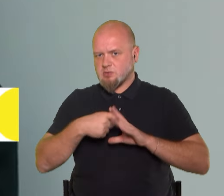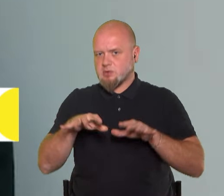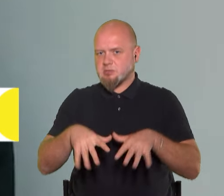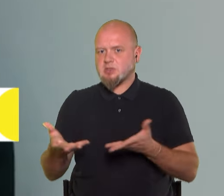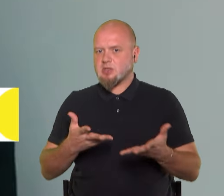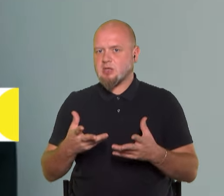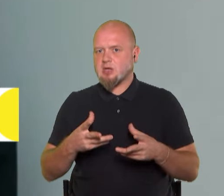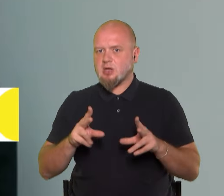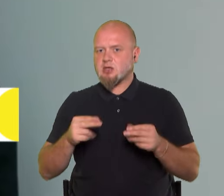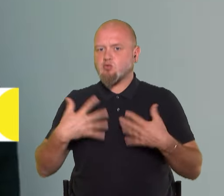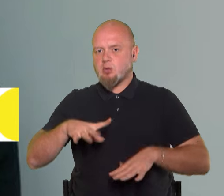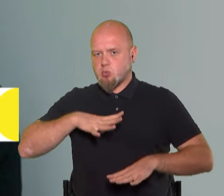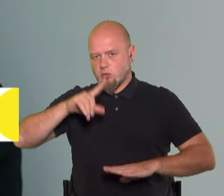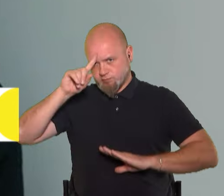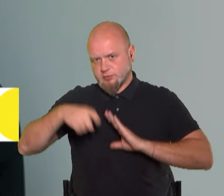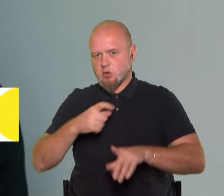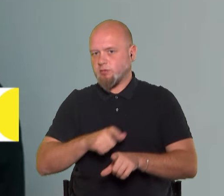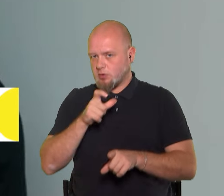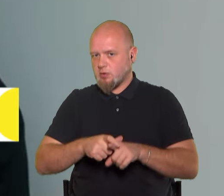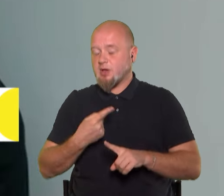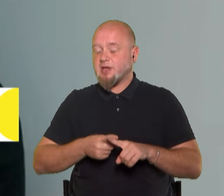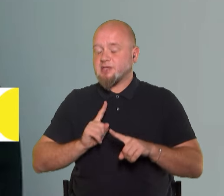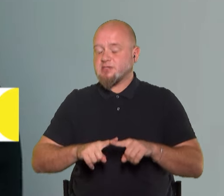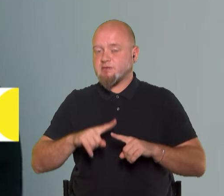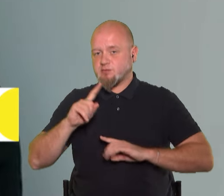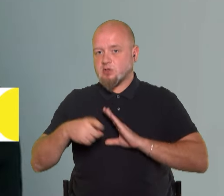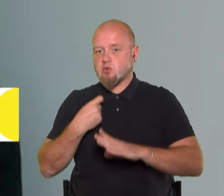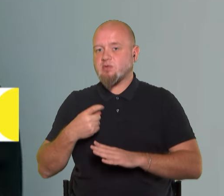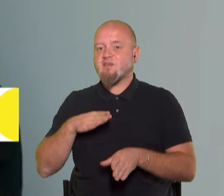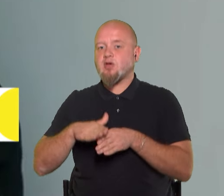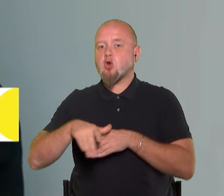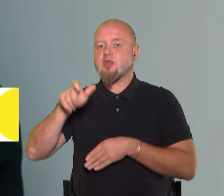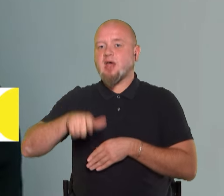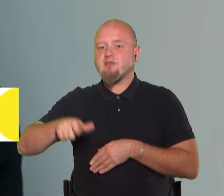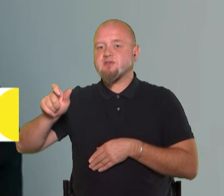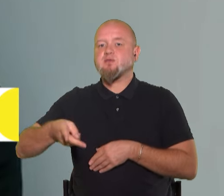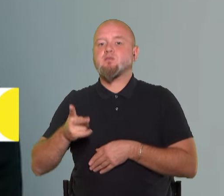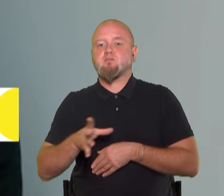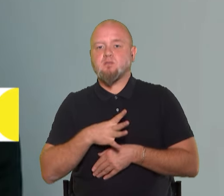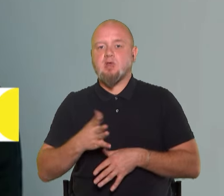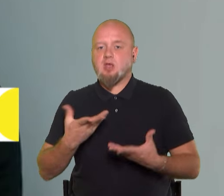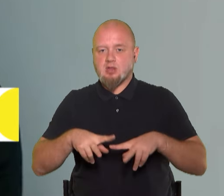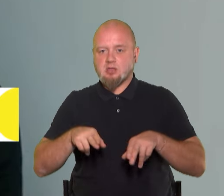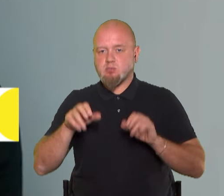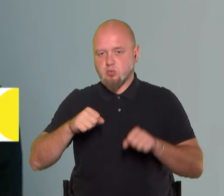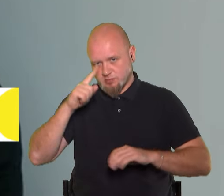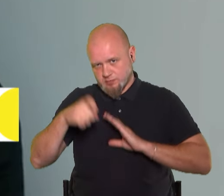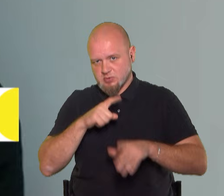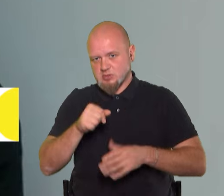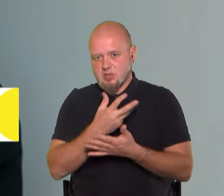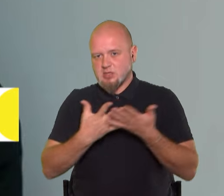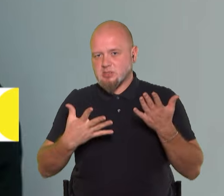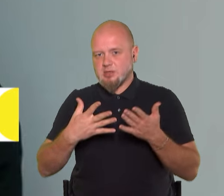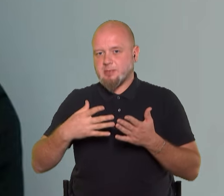яке, на щастя, вже було встановлено. Це встановлення безпосередньо виконавців, яких так само можна встановлювати за різними